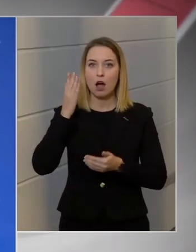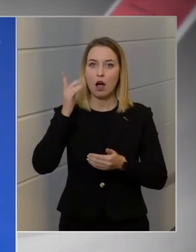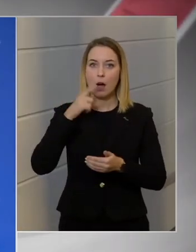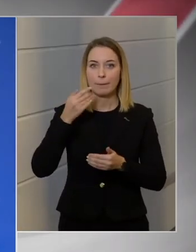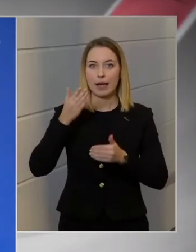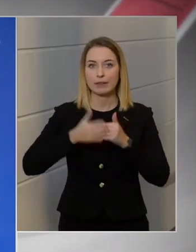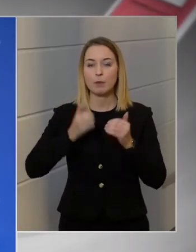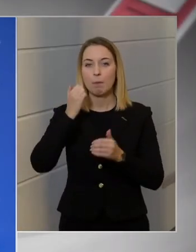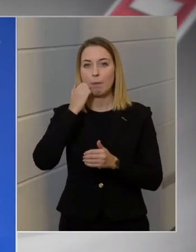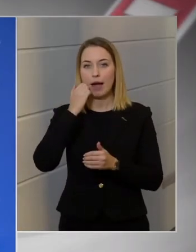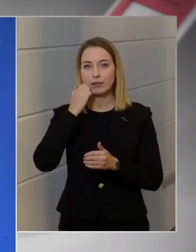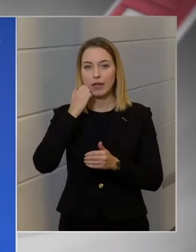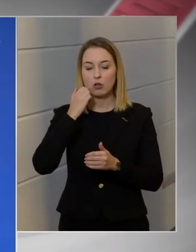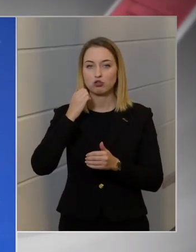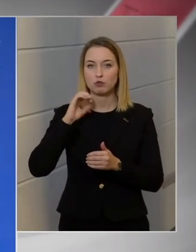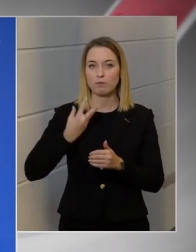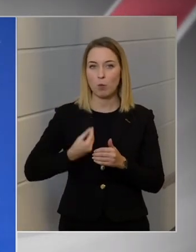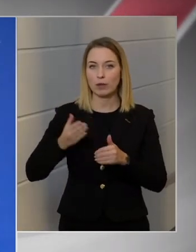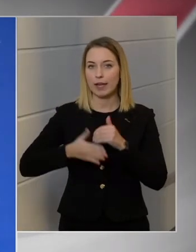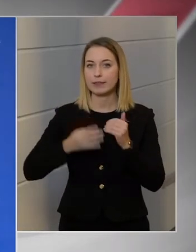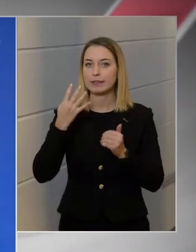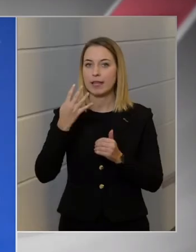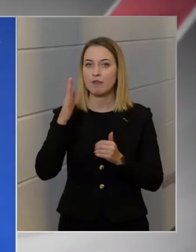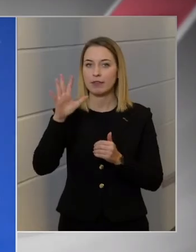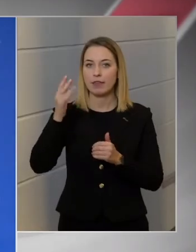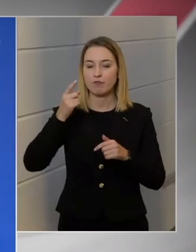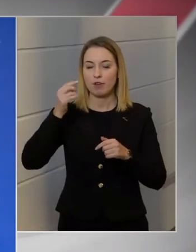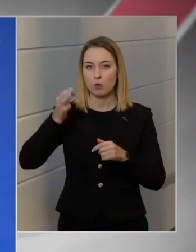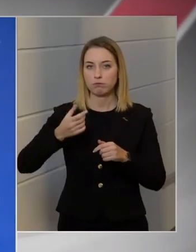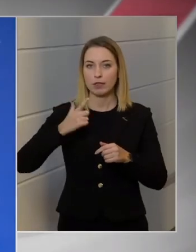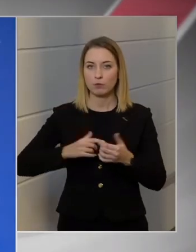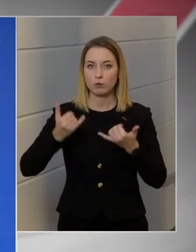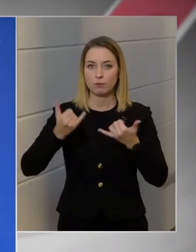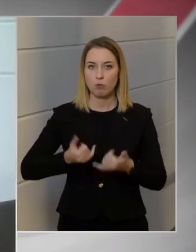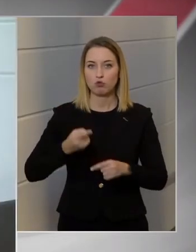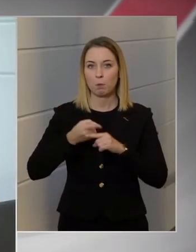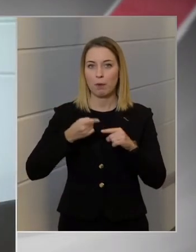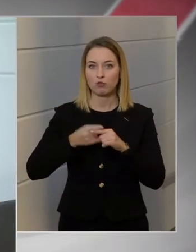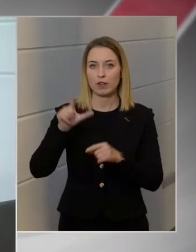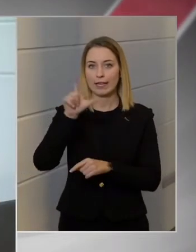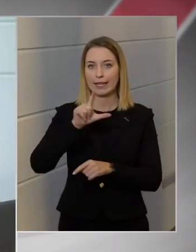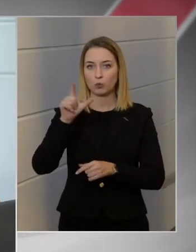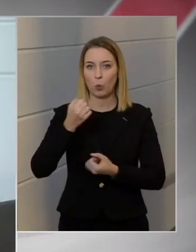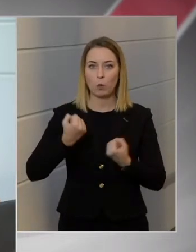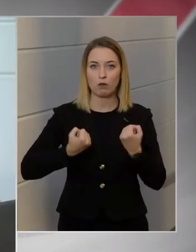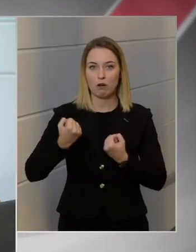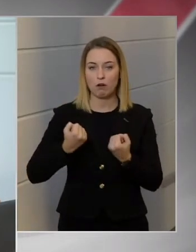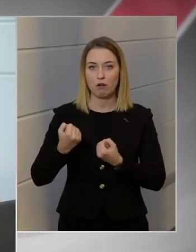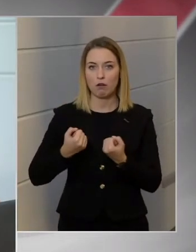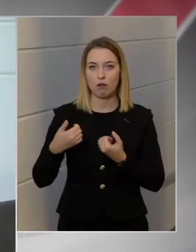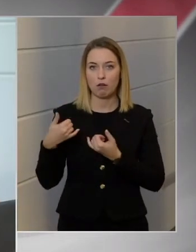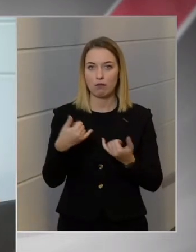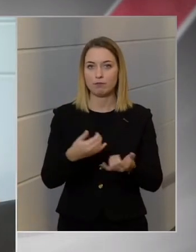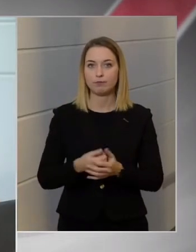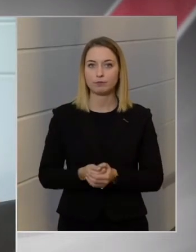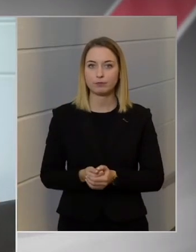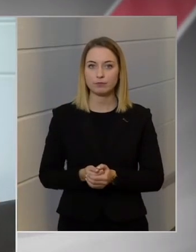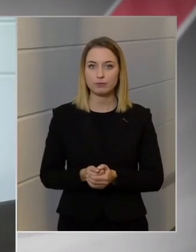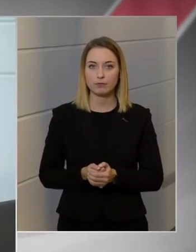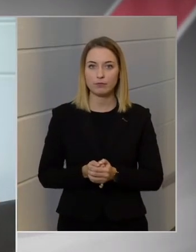Mátyásföldön, hogy ami eddig 40-45 perc volt, az most másfél-két óra. És még egy kérdésem lenne, a